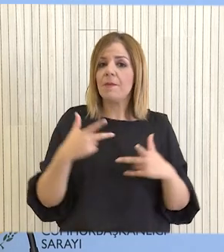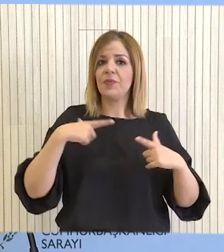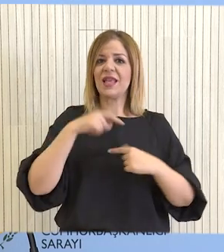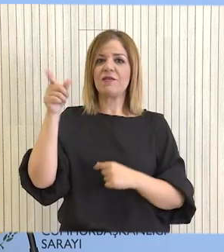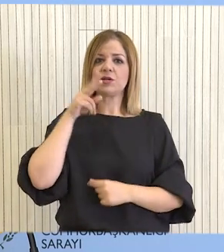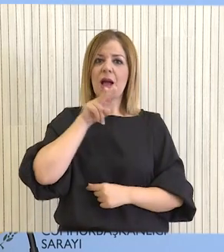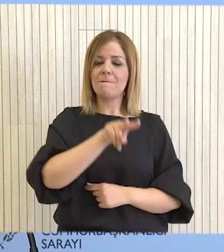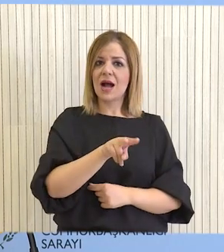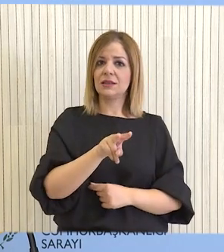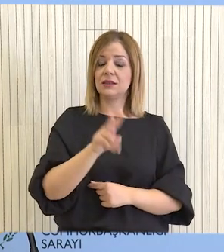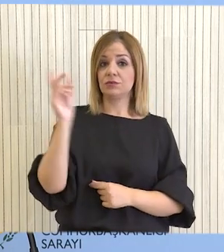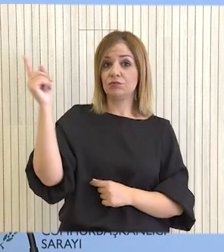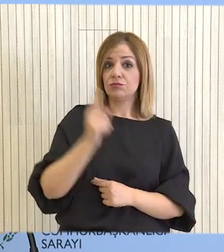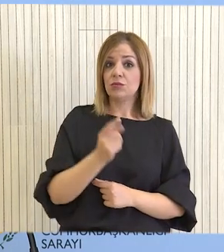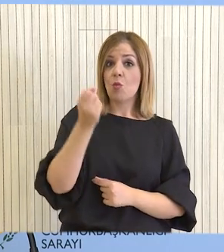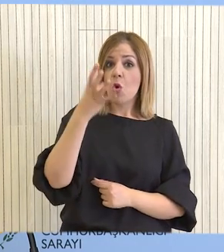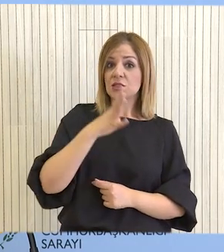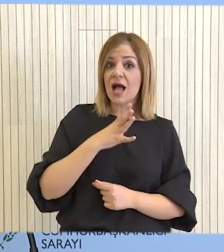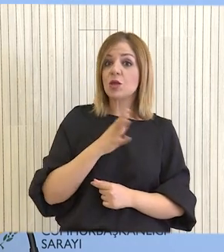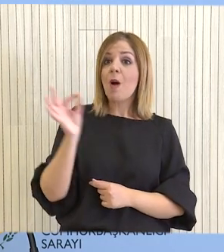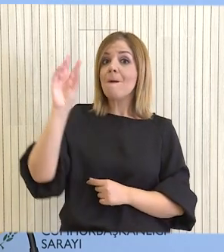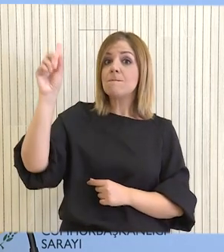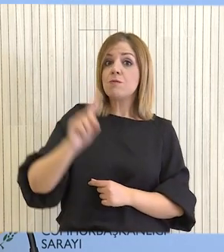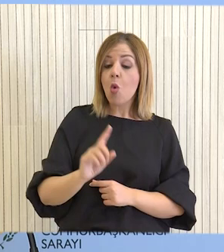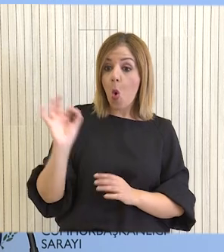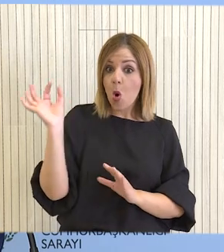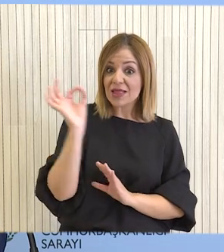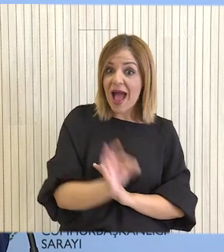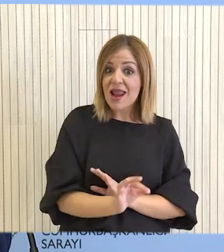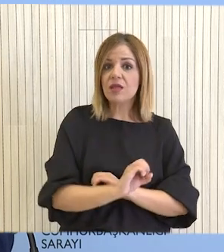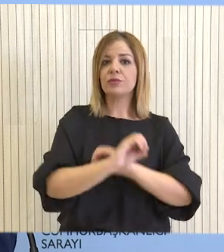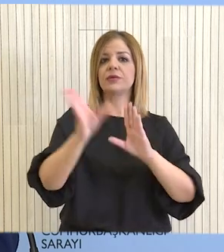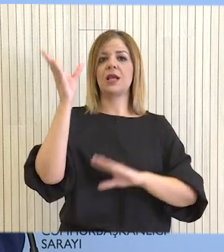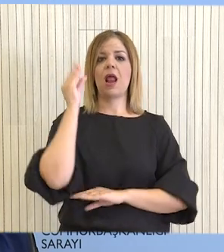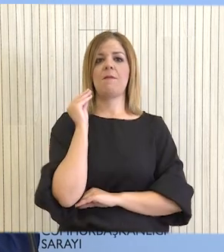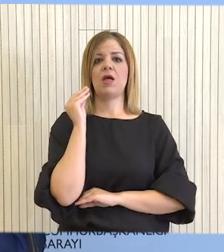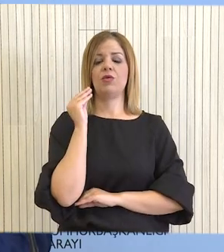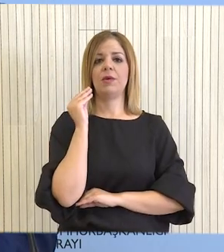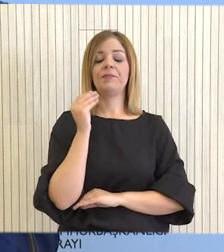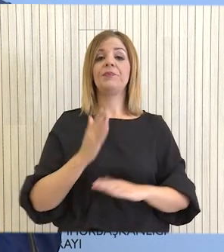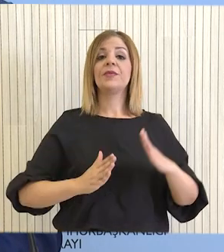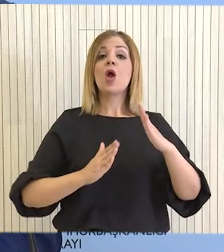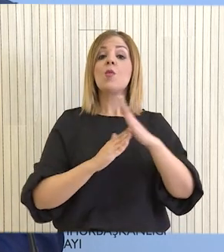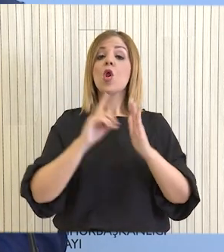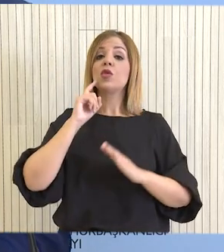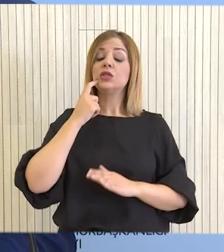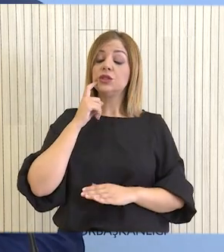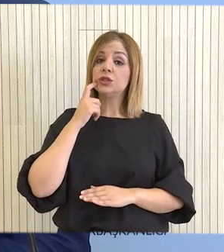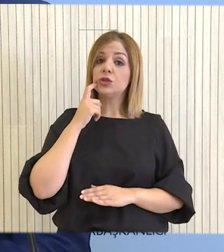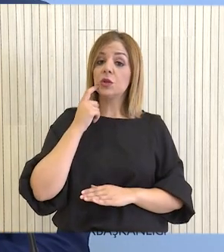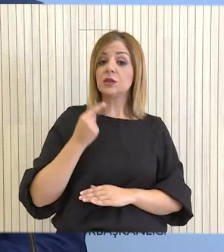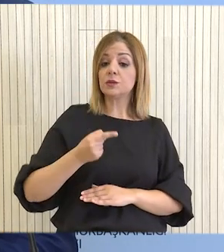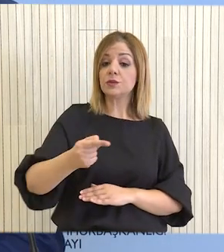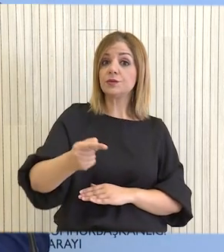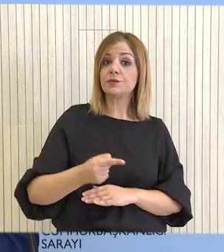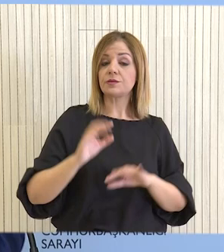Ο αριθμός και η χώρα πρόλευσης τους αναγυνωθεί με την έλευση τους στην Κύπρο. Αυτό το οποίο μπορώ να σας πω είναι ότι ο πρόεδρος της Δημοκρατίας εντός